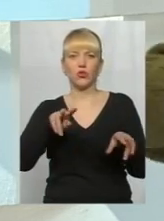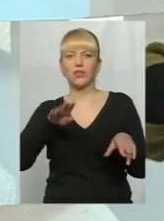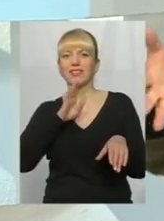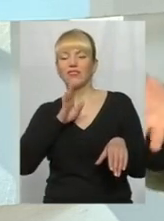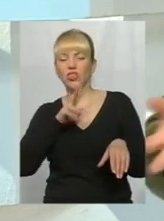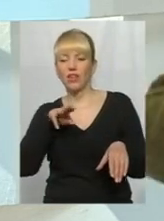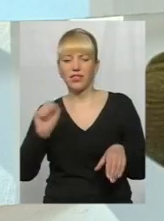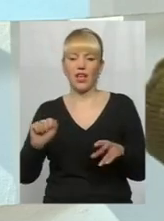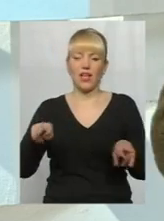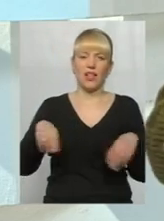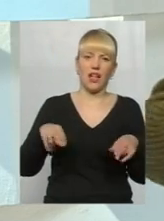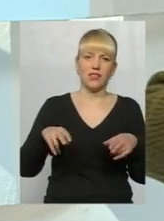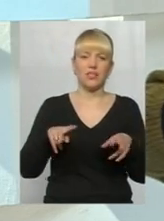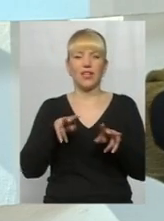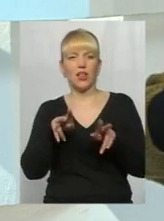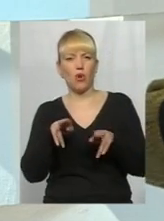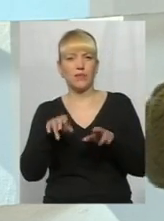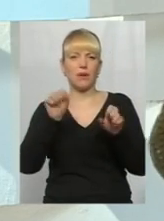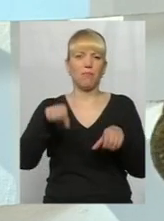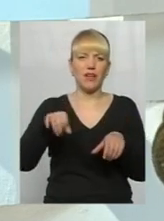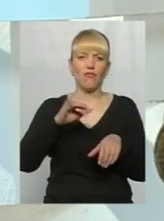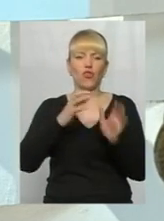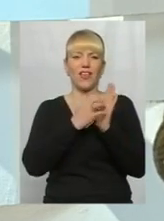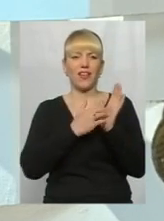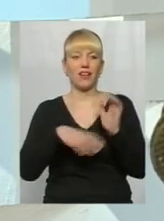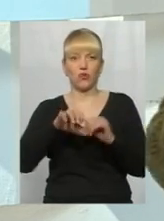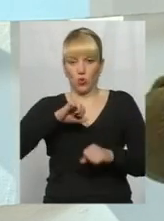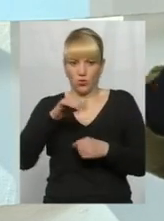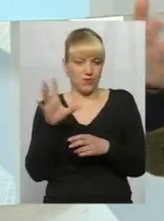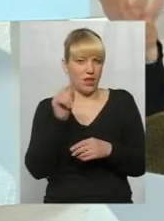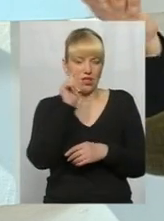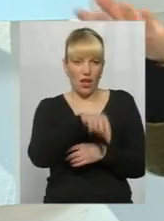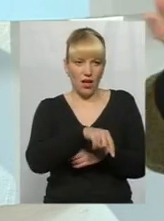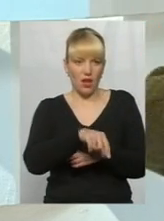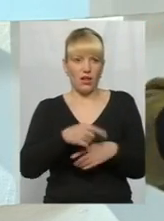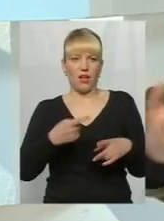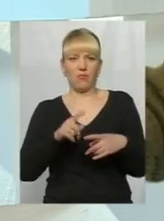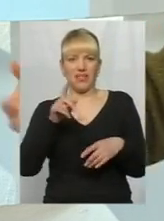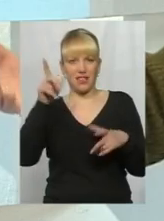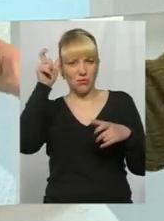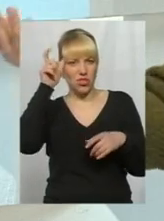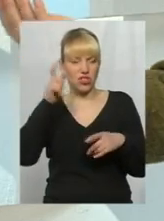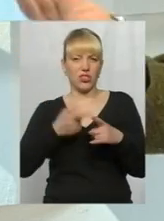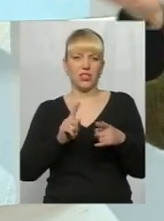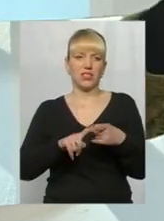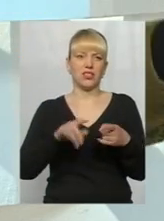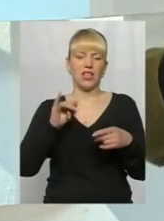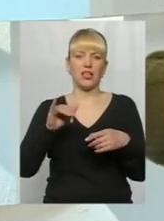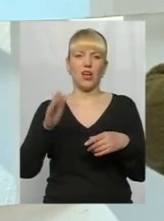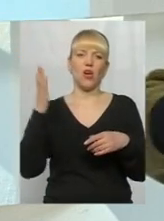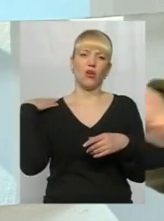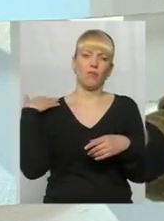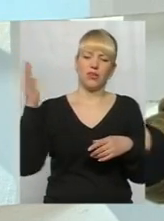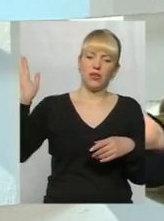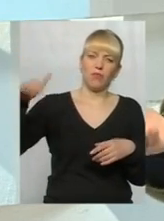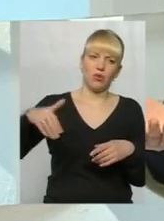шманці, лобстери, ікра, пиво, все, і його друзяки всі там. І прийшов навіть і нечистий, там, руку йому на плечах поклав,